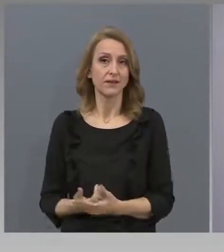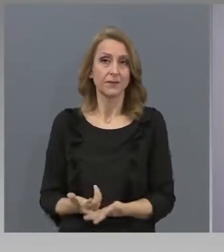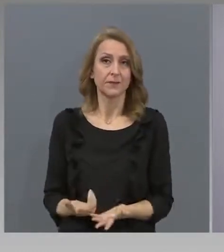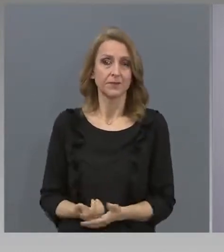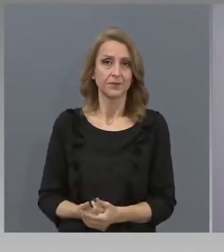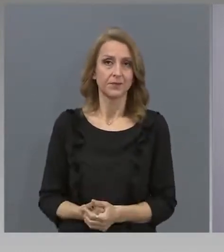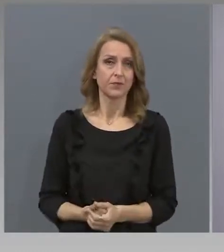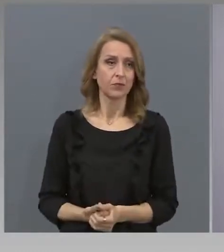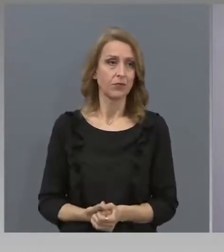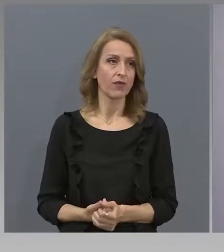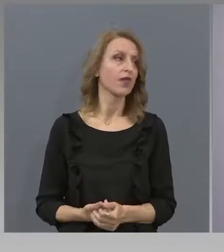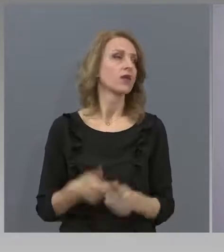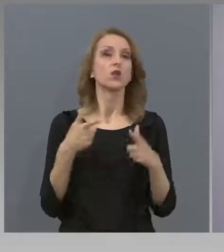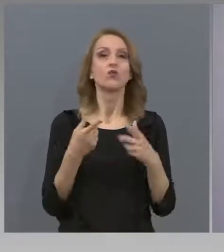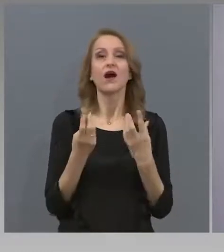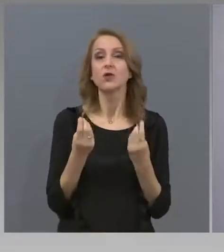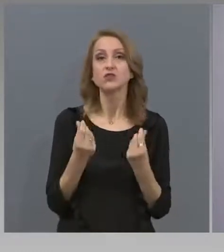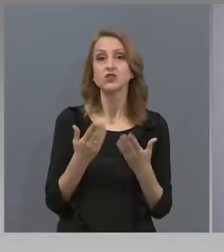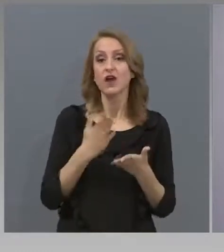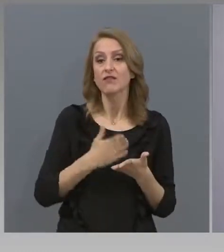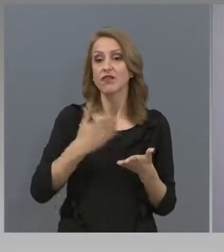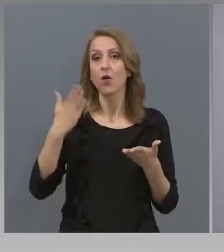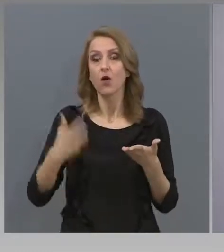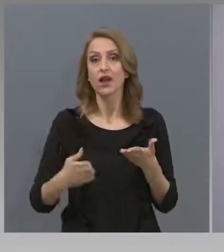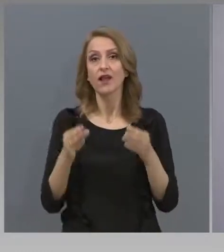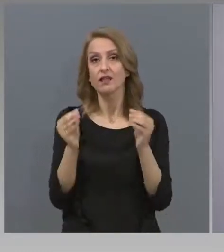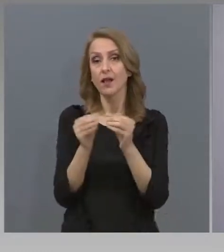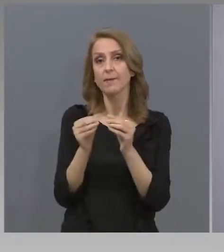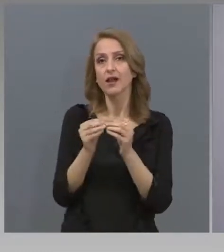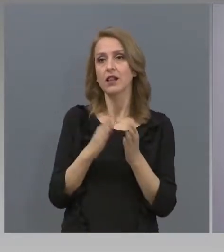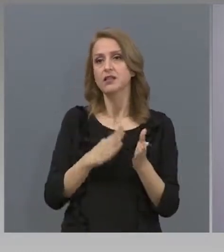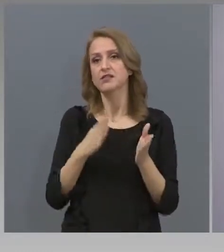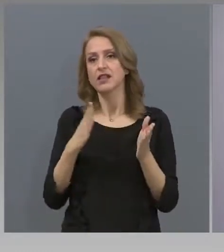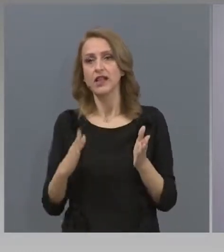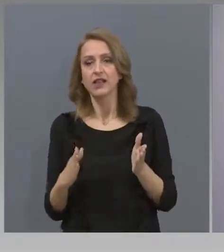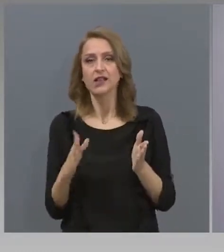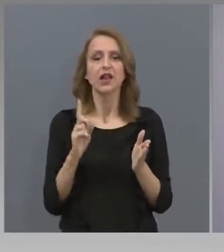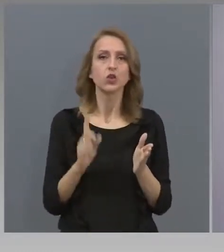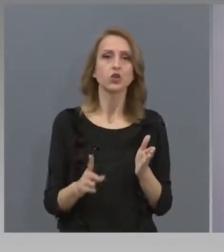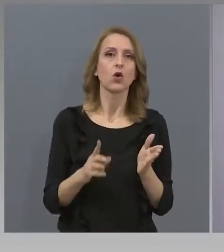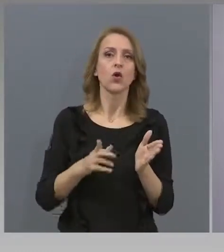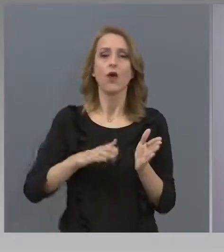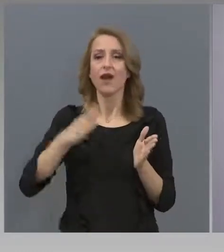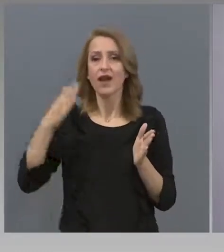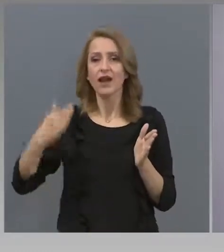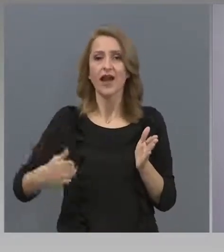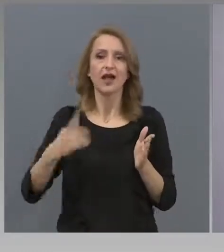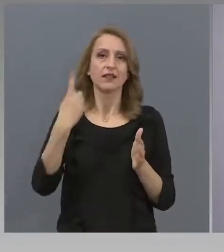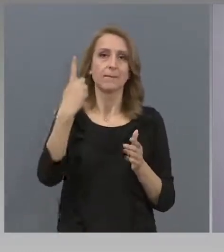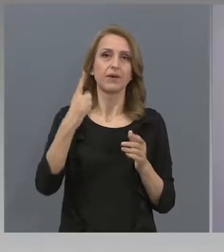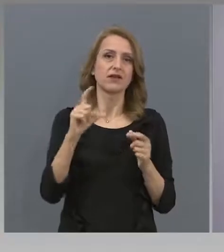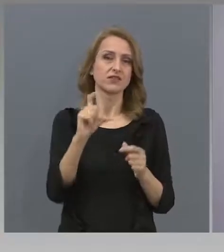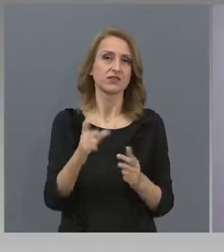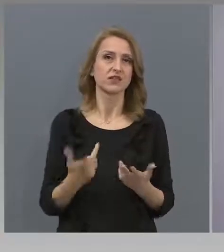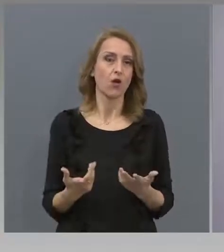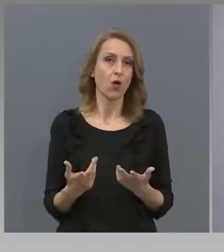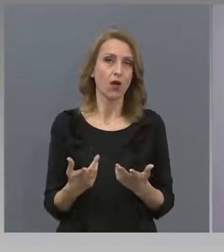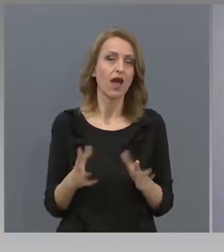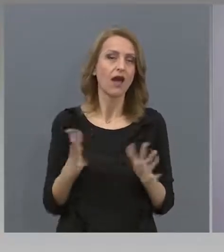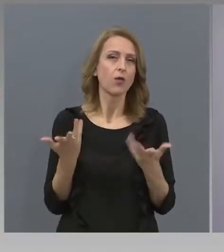Би означавало, че до края на април са стигнали до края на първи срок при нормално